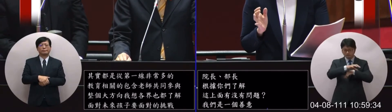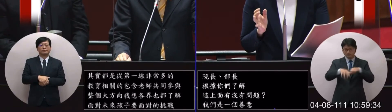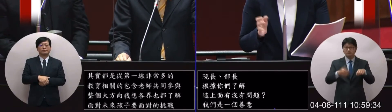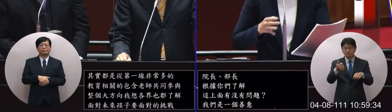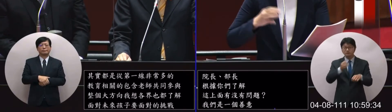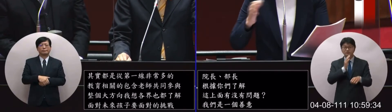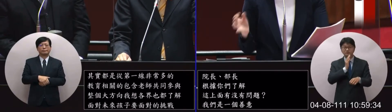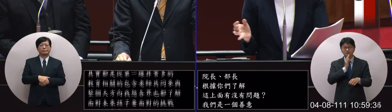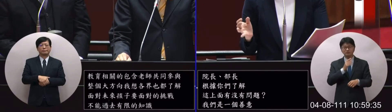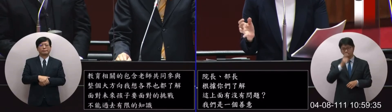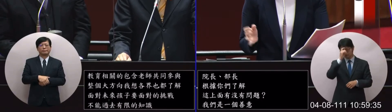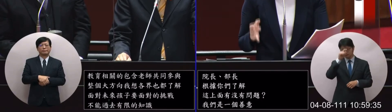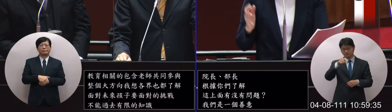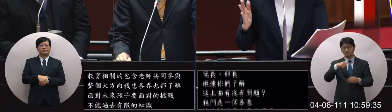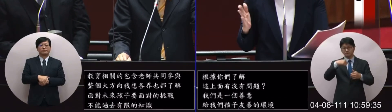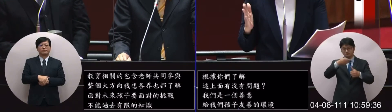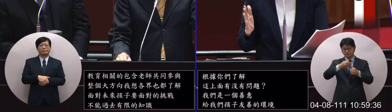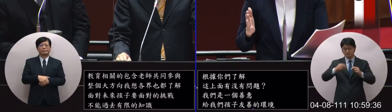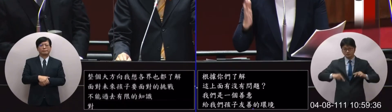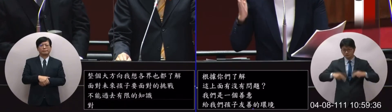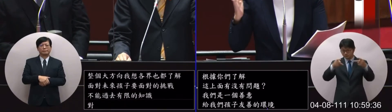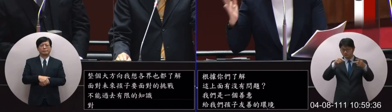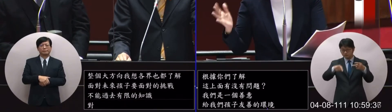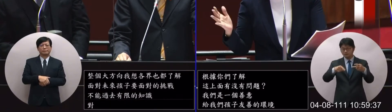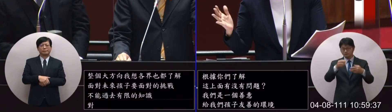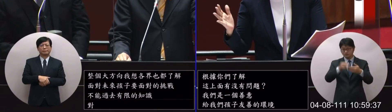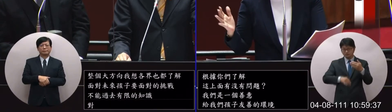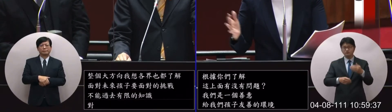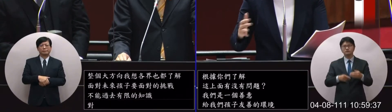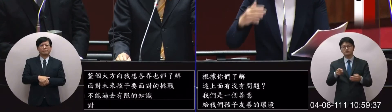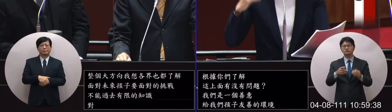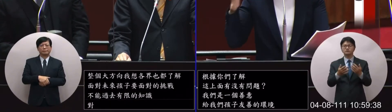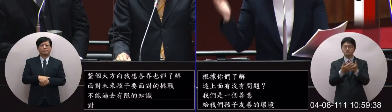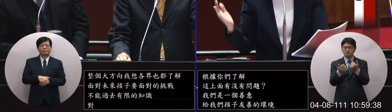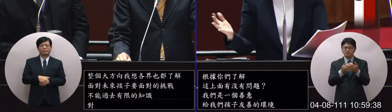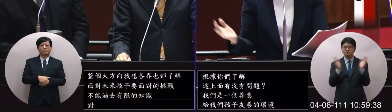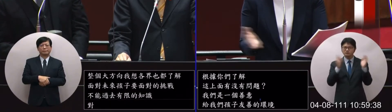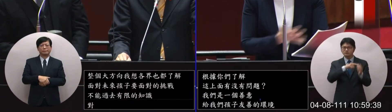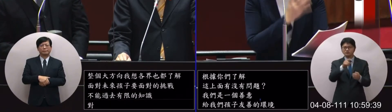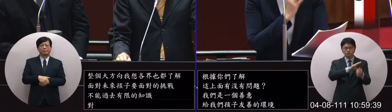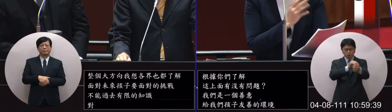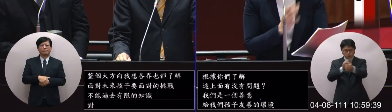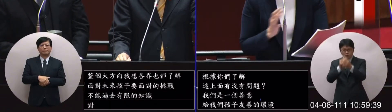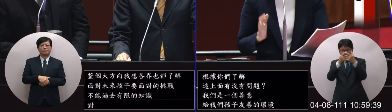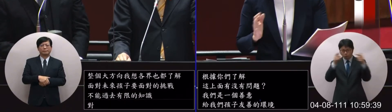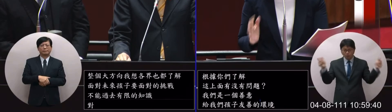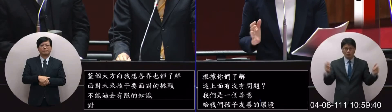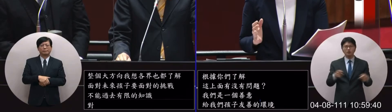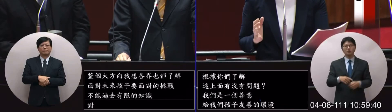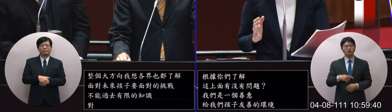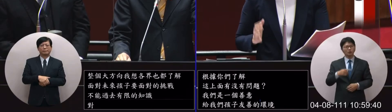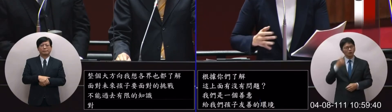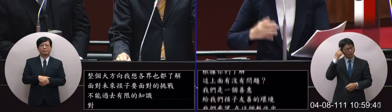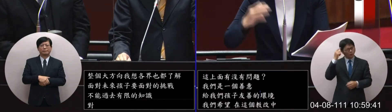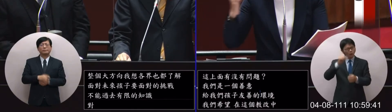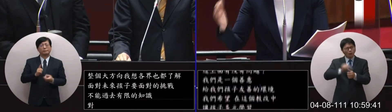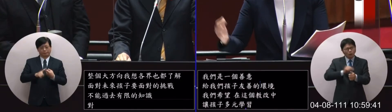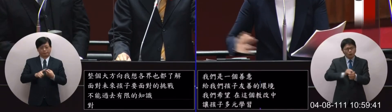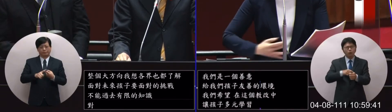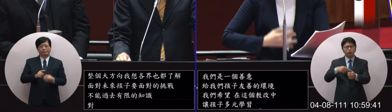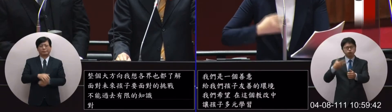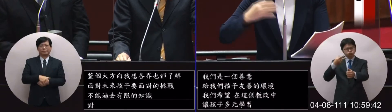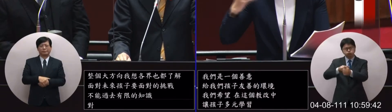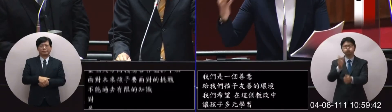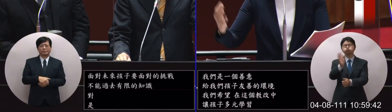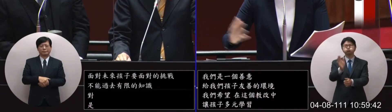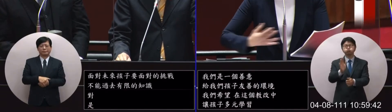希望在這個教改裡面讓我們的孩子可以多元學習跳脫出那個填鴉式的教育讓他們